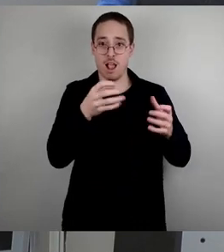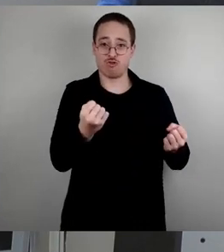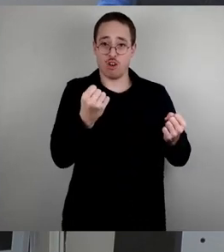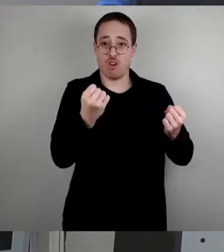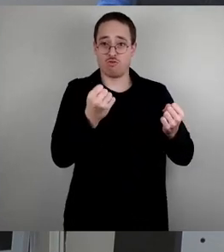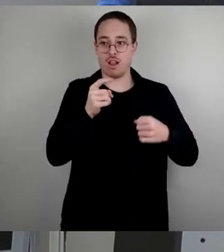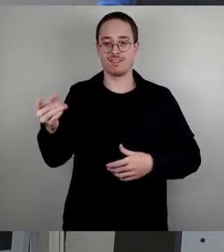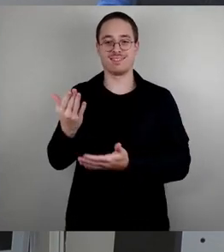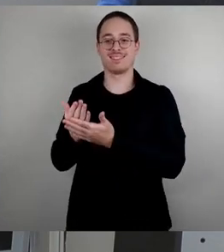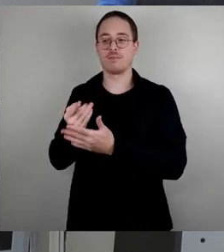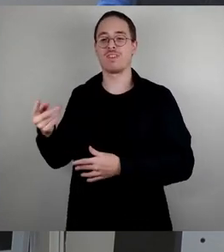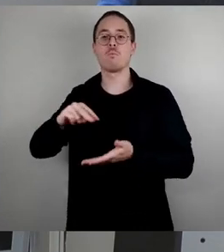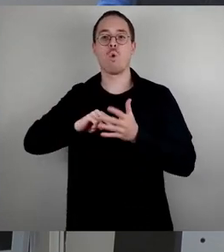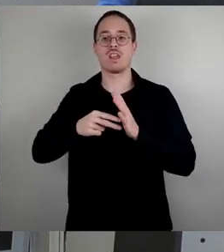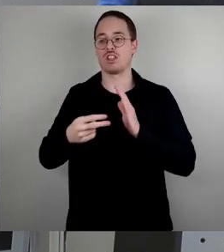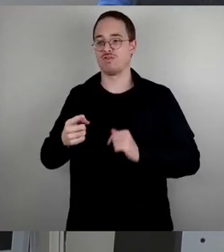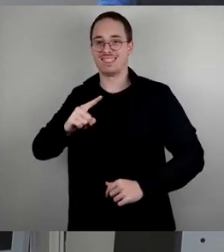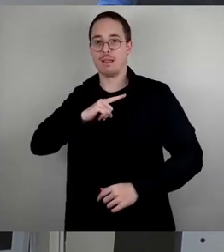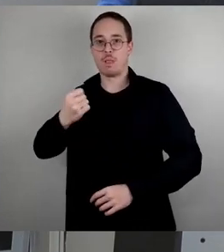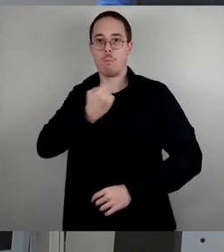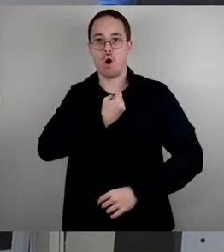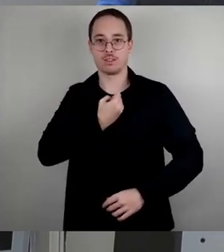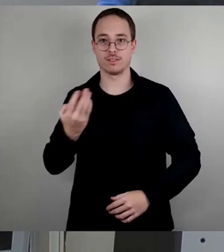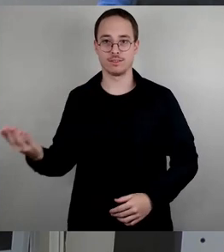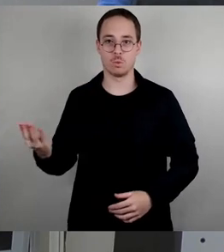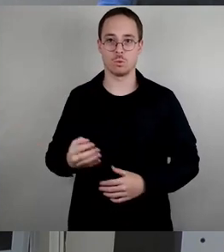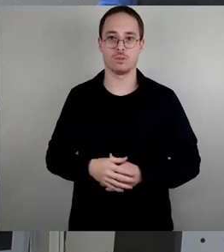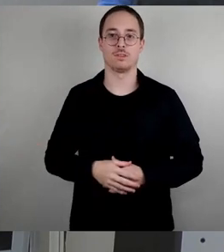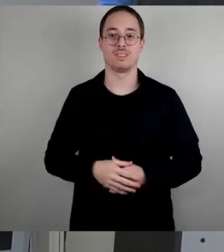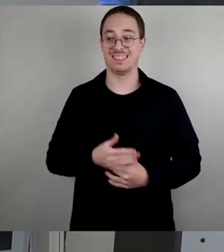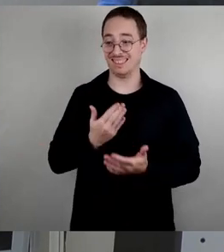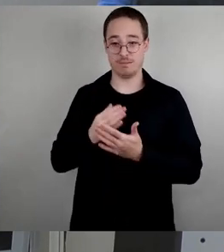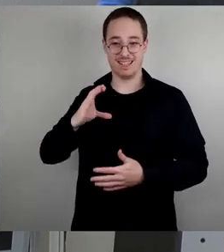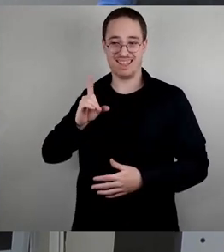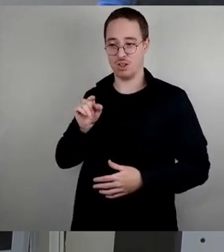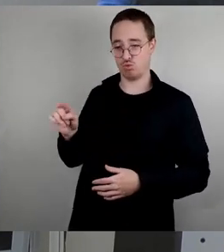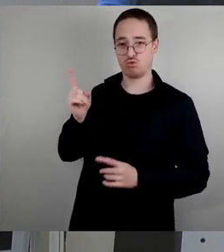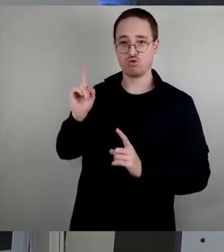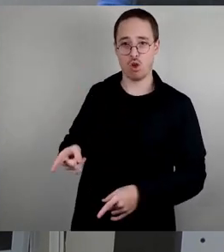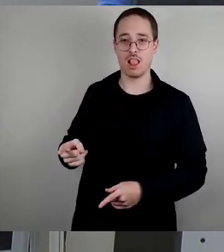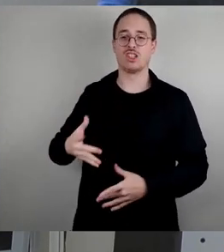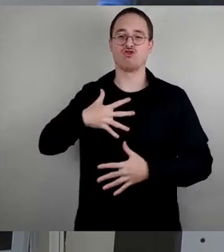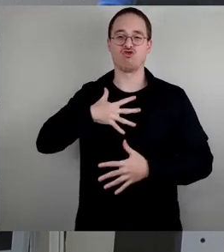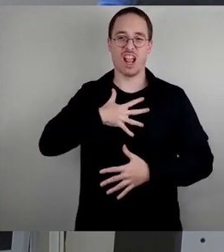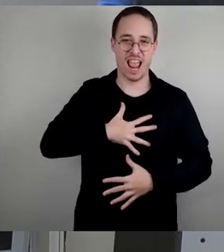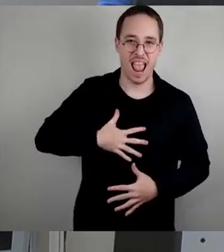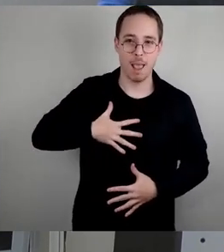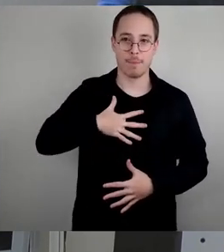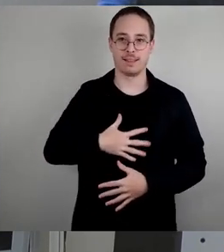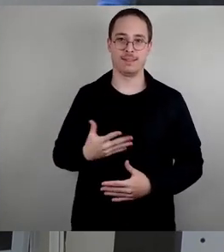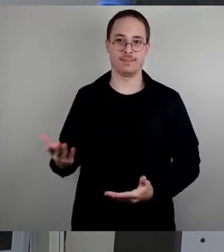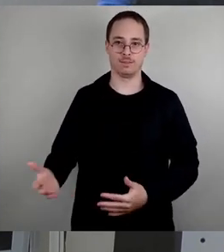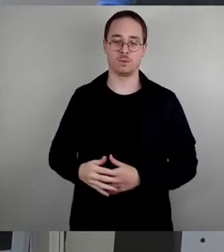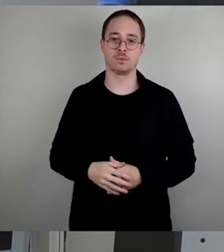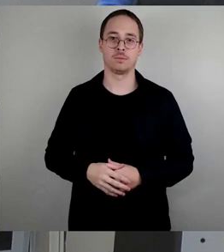da sollten Sie sich als CDU schämen, da sollten Sie sich schämen. Sie gehen an Ihrer